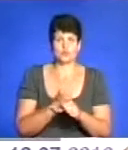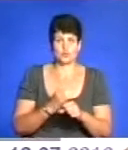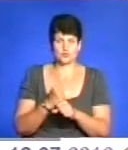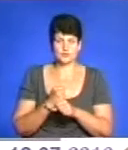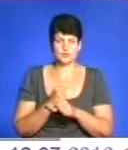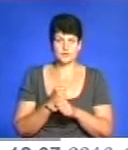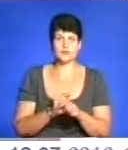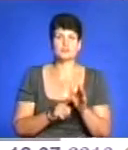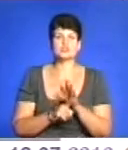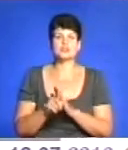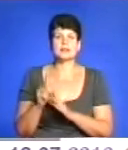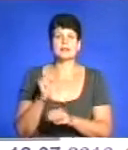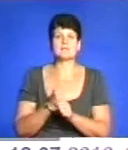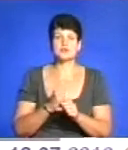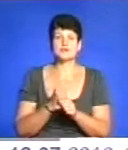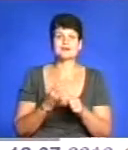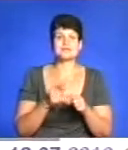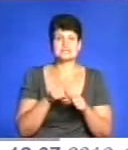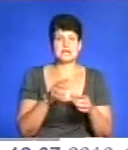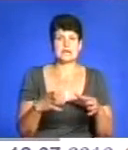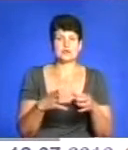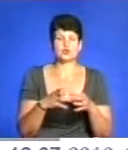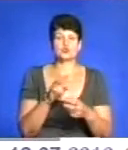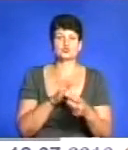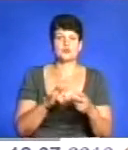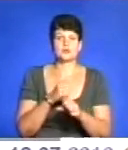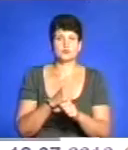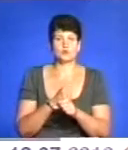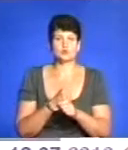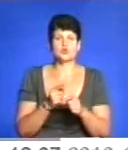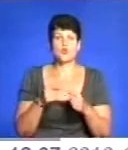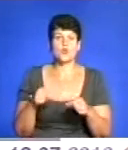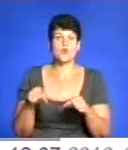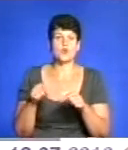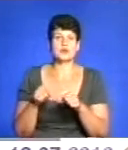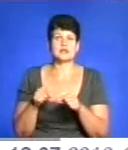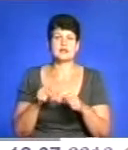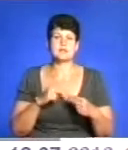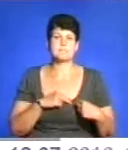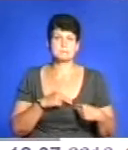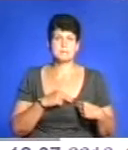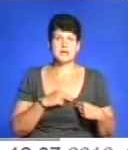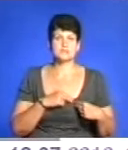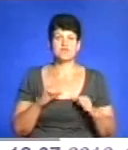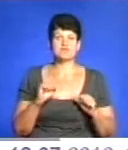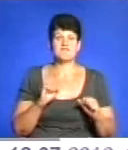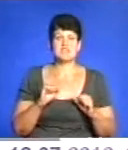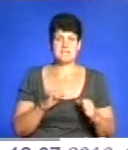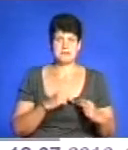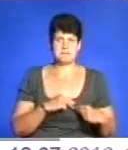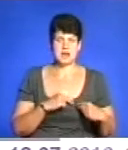іменно по цій категорії шукачів роботи, це і з органами праці, з управління праці